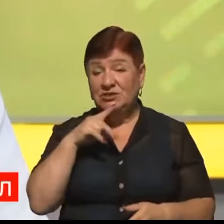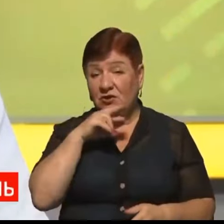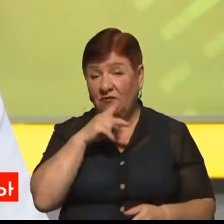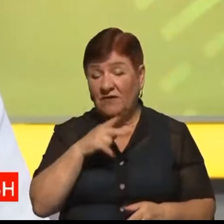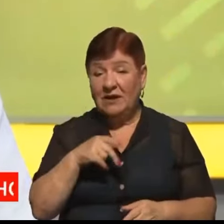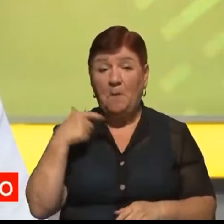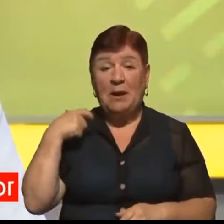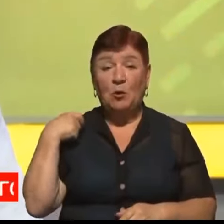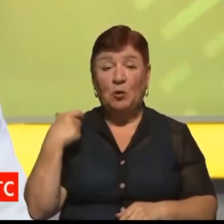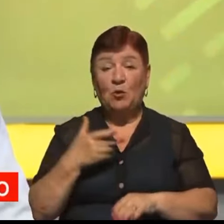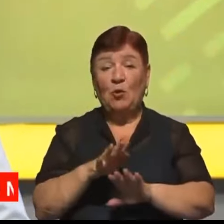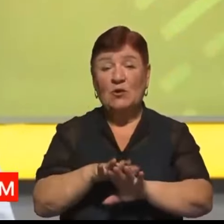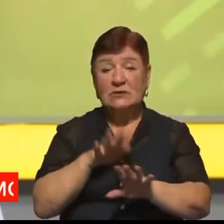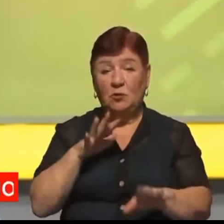прикордонного загону, був з нами на прямому зв'язку.